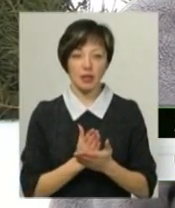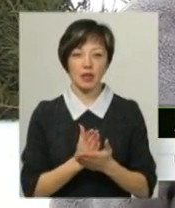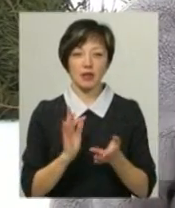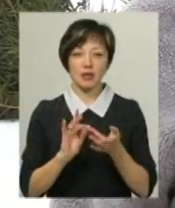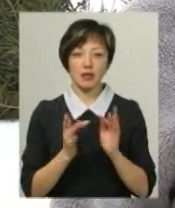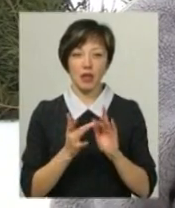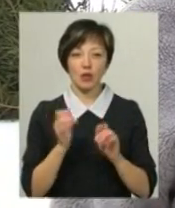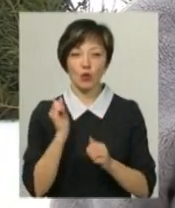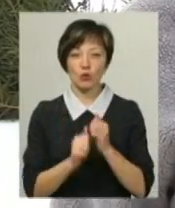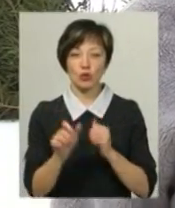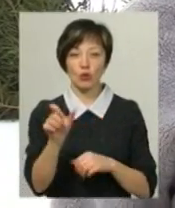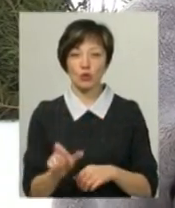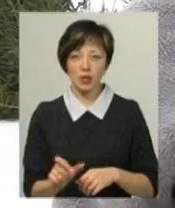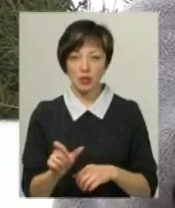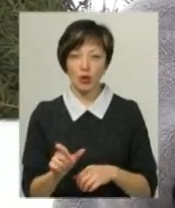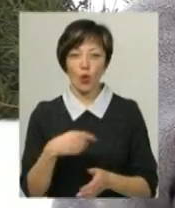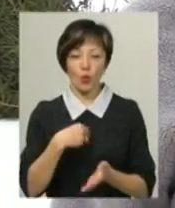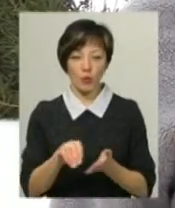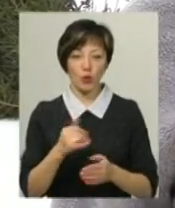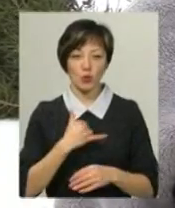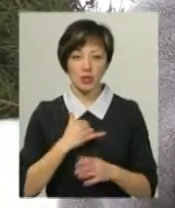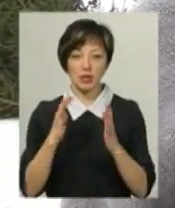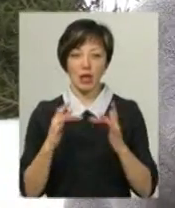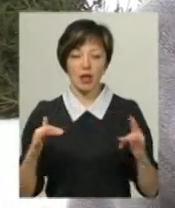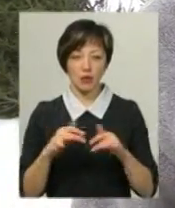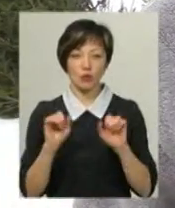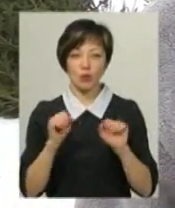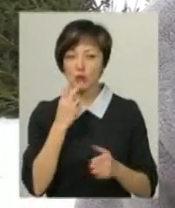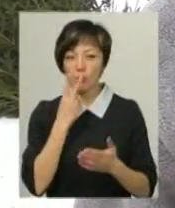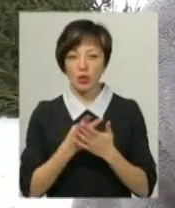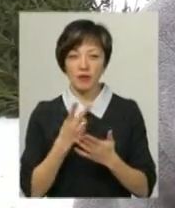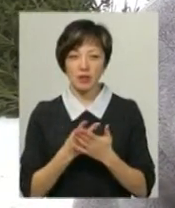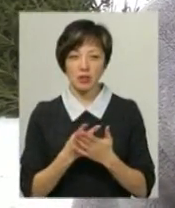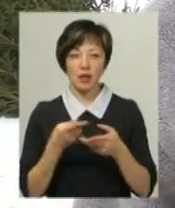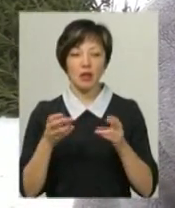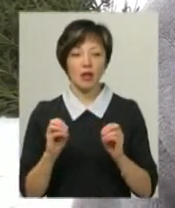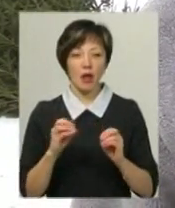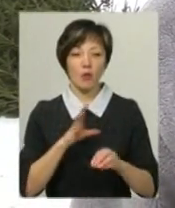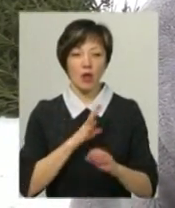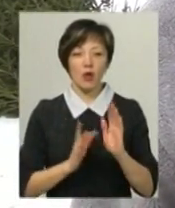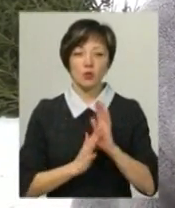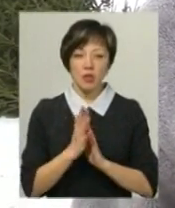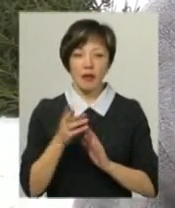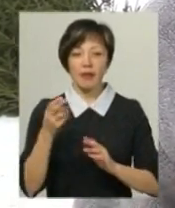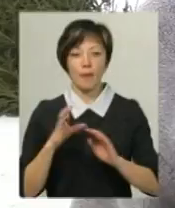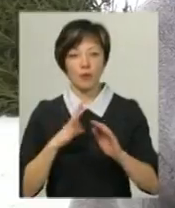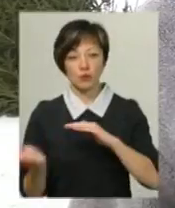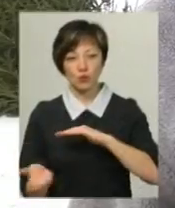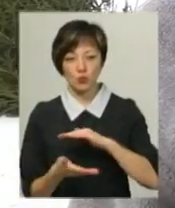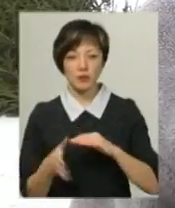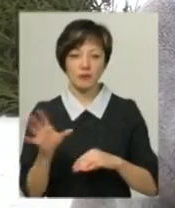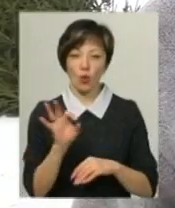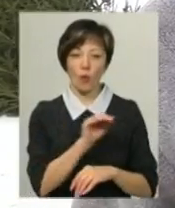інтернеті кожна людина, яка купує в нас ялинку, може подивитися, де вона росла, де вона рубалася, все там